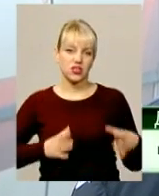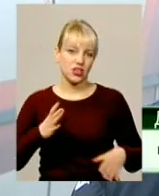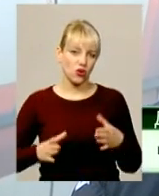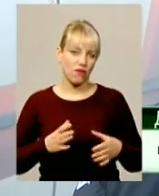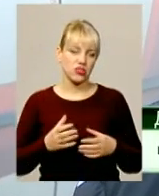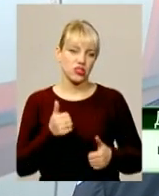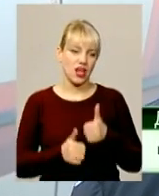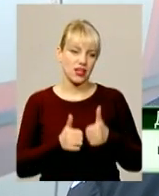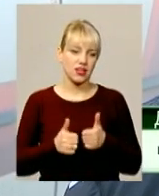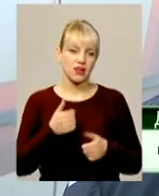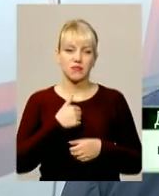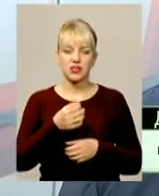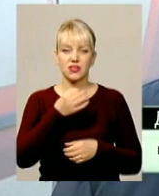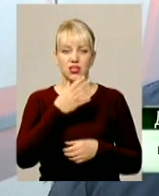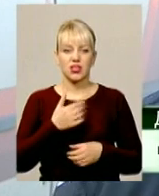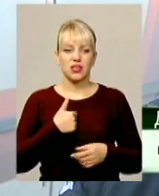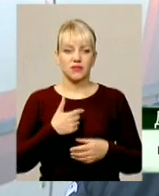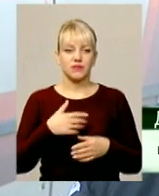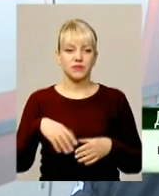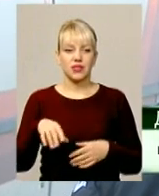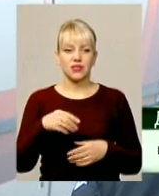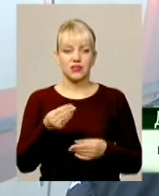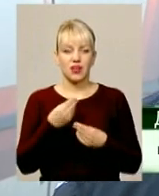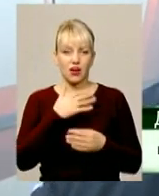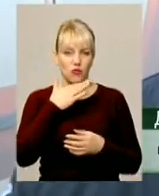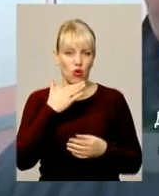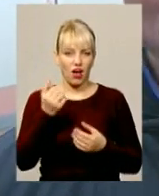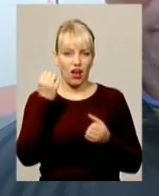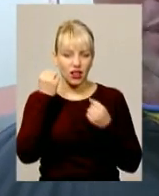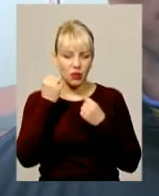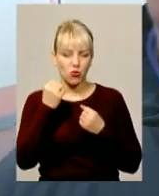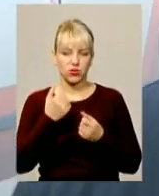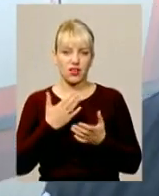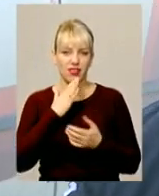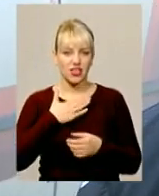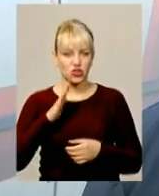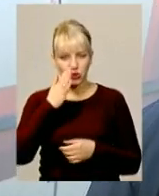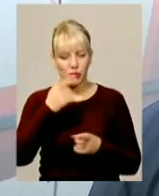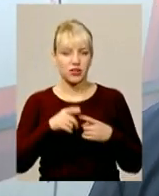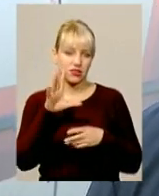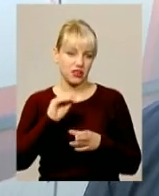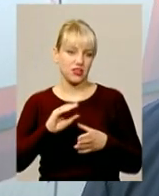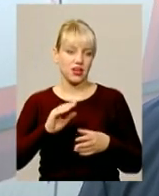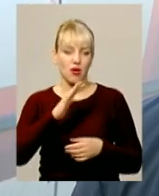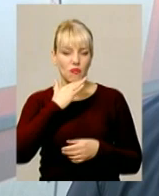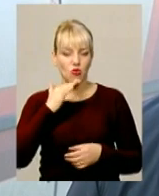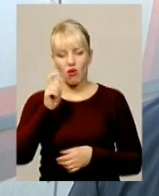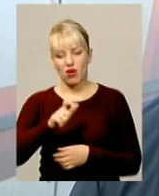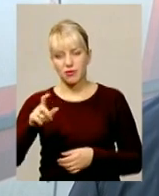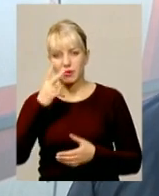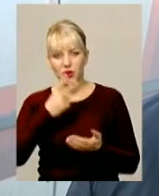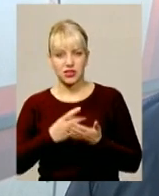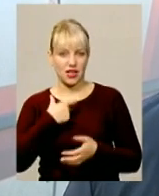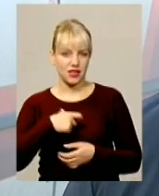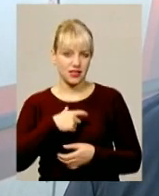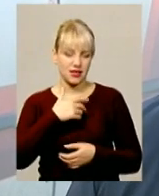І наш суперник, молодці, нам доставили дуже багато хлопот. І хлопці, яких ми просматрюємо, на яких розвиткуємо, дуже добре себе сьогодні